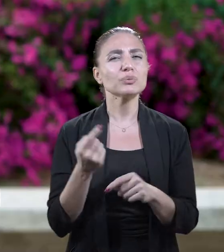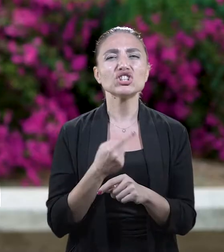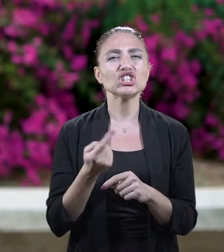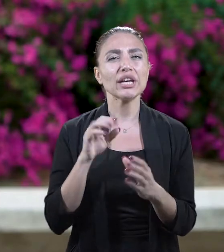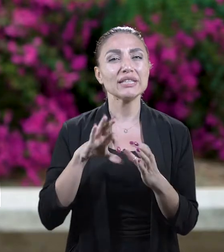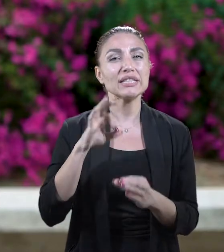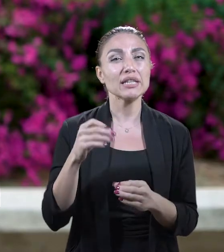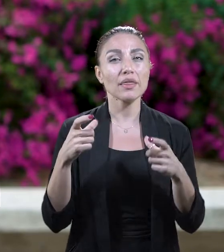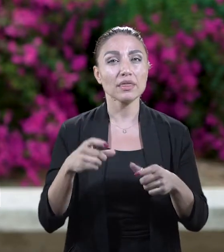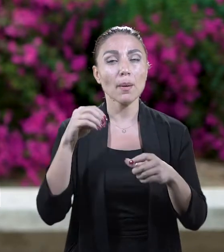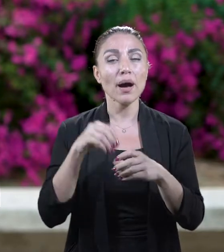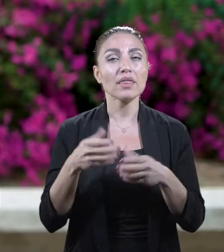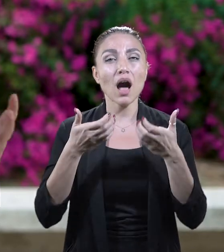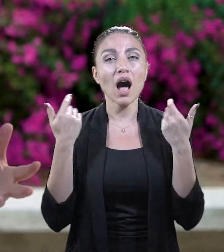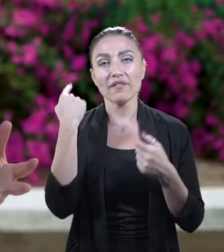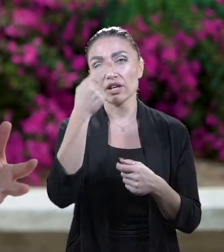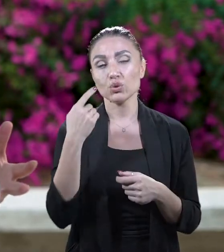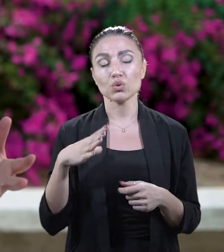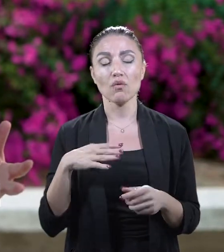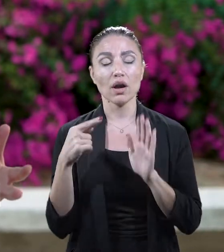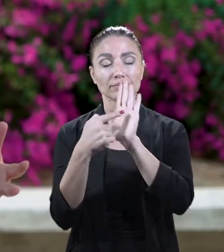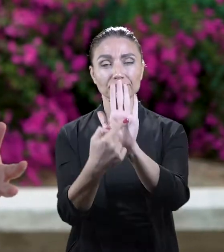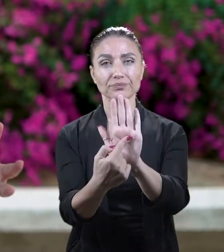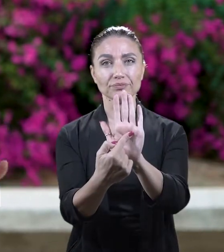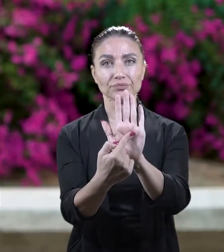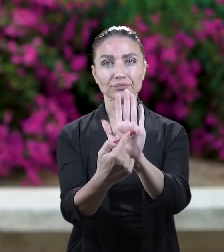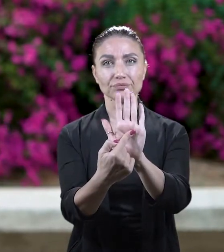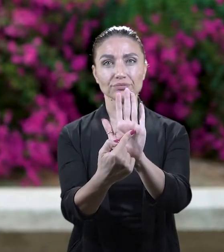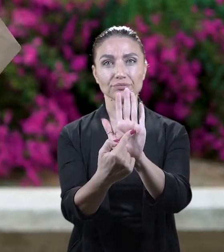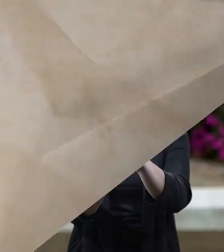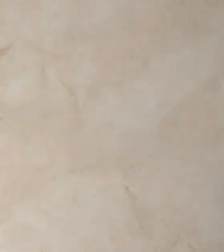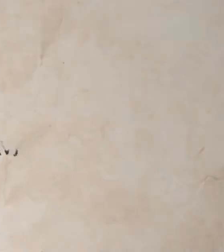insanları tabaklarındaki yüzlerle yüzleştirmek.